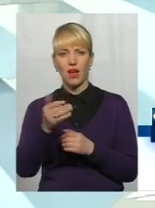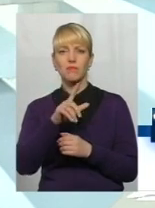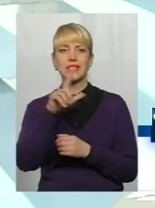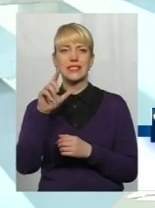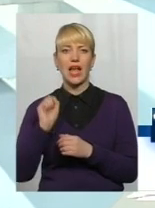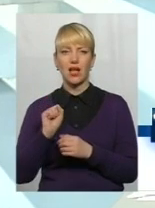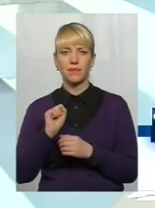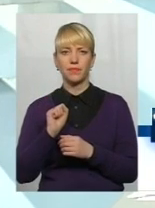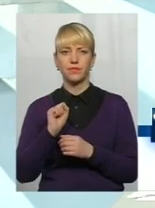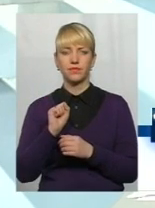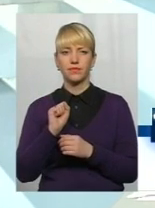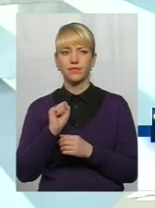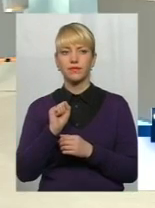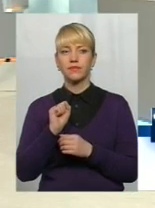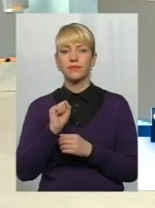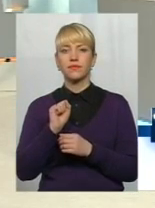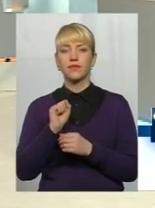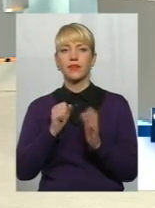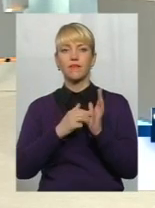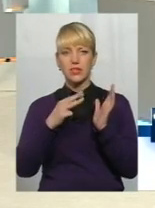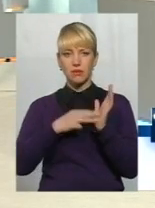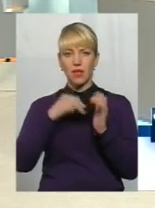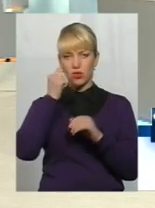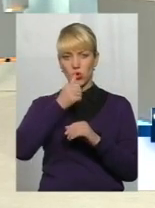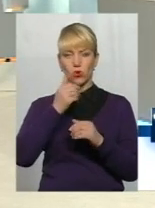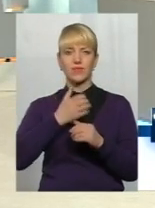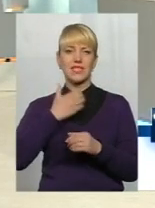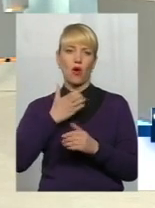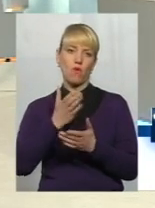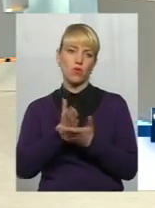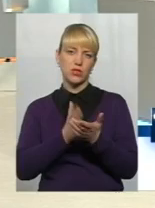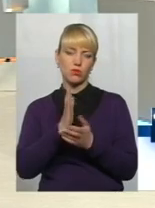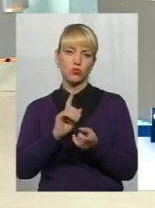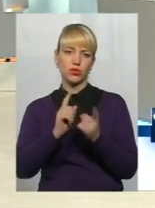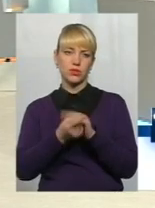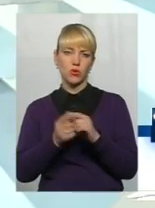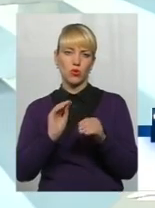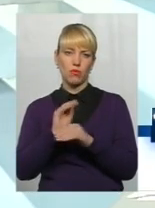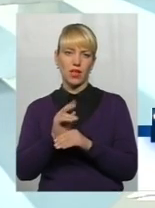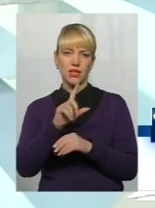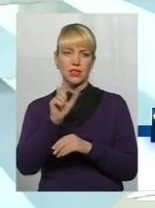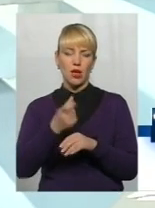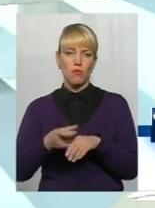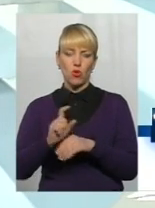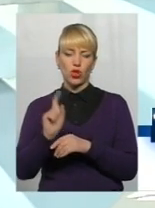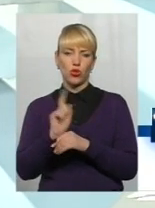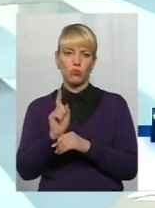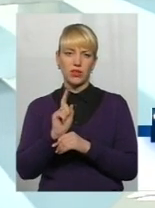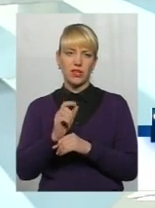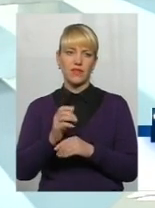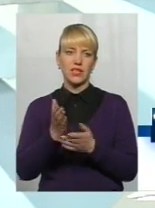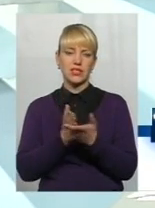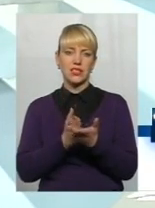18 років страхового стажу буде змінено доплату за понаднормативний стаж.